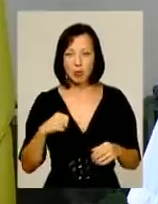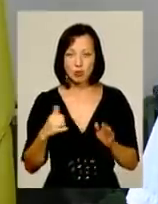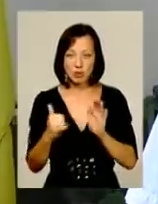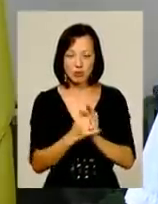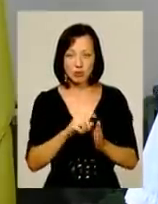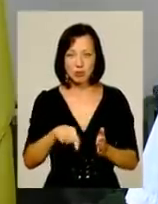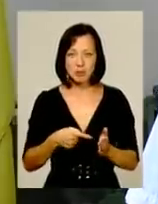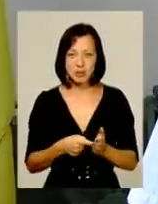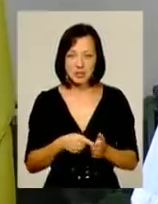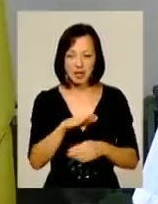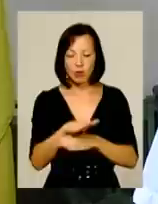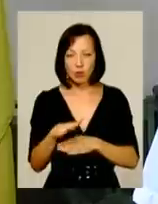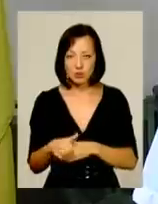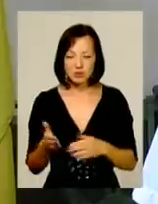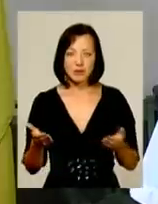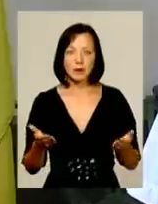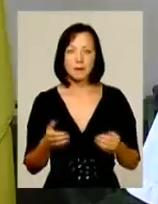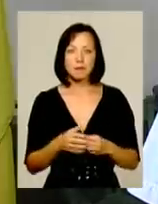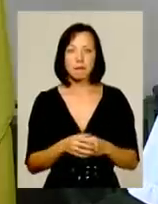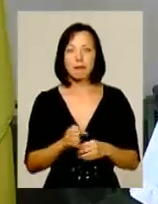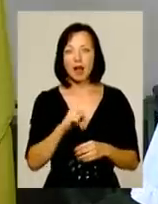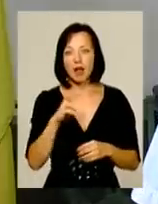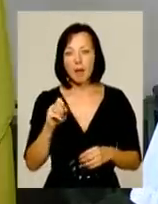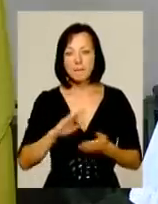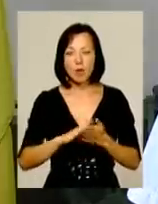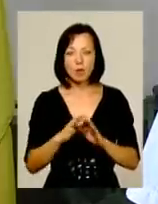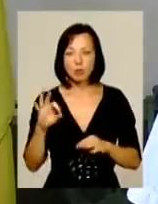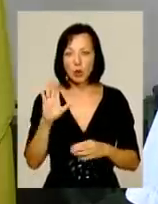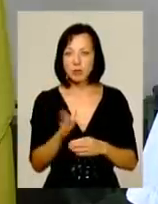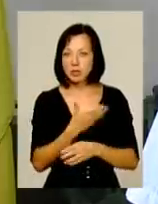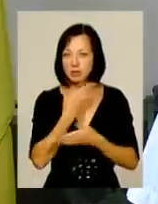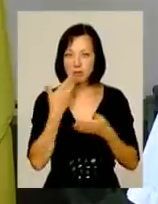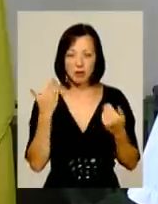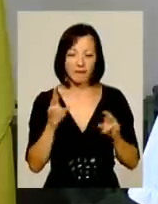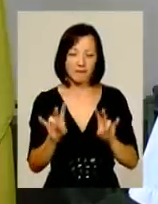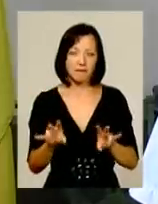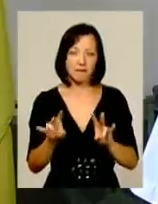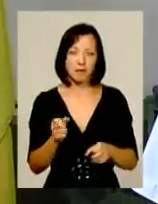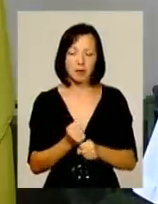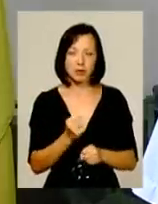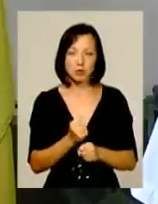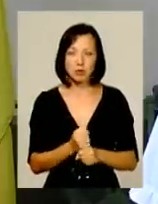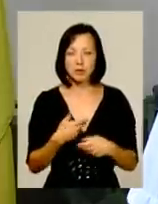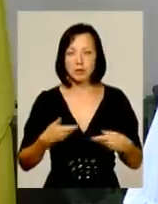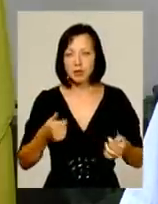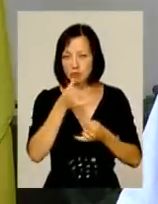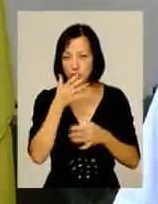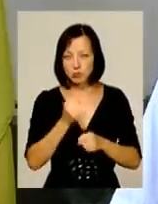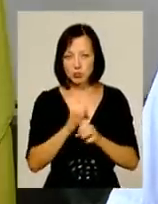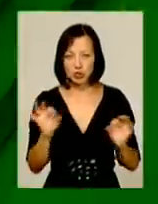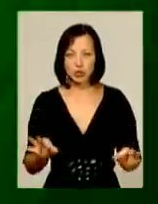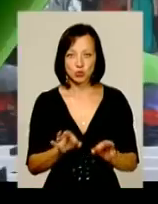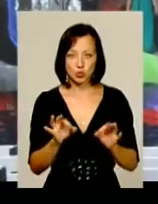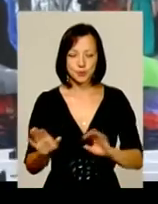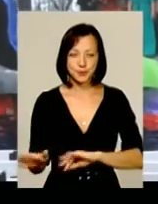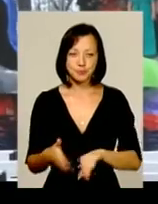місті тимчасових споруд, пересувник тимчасових споруд. Але положення про демонтаж немає, вони просто наразі собі стоять, працюють і ми нічого з цим не можемо зробити.